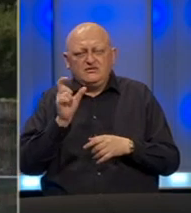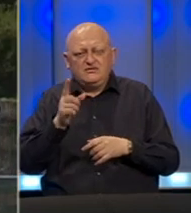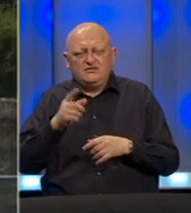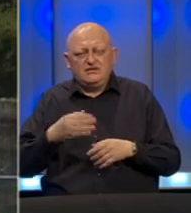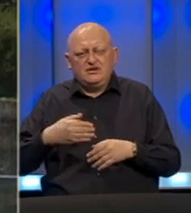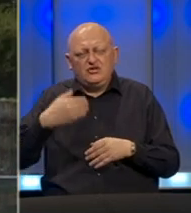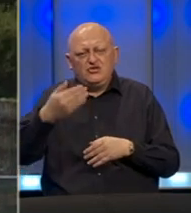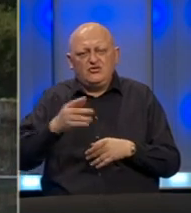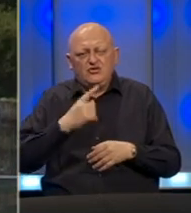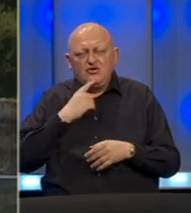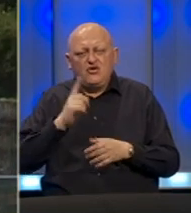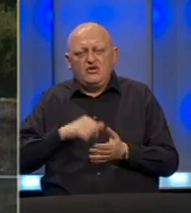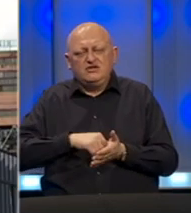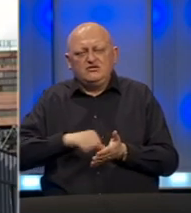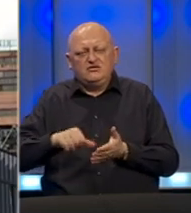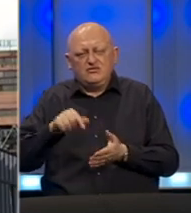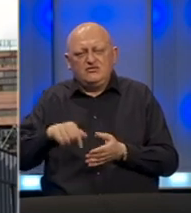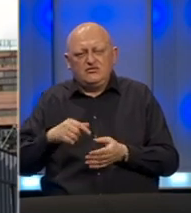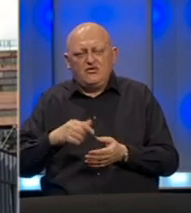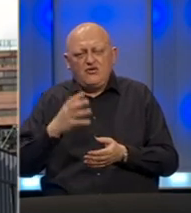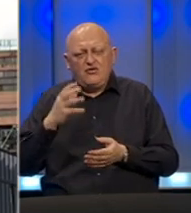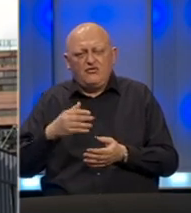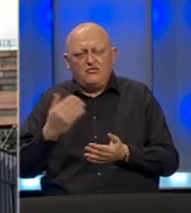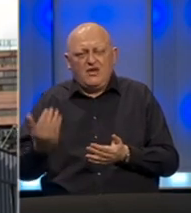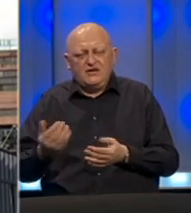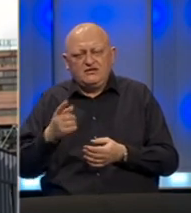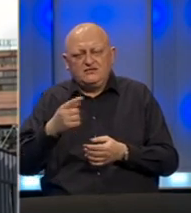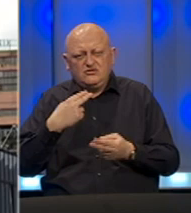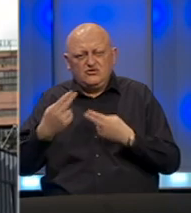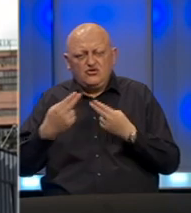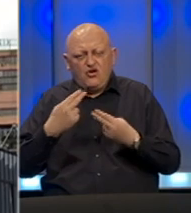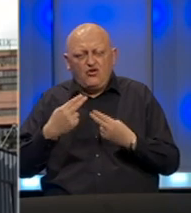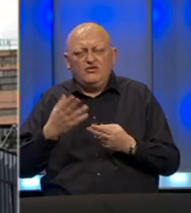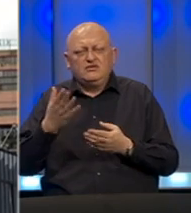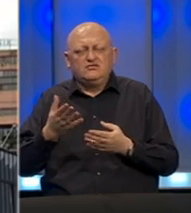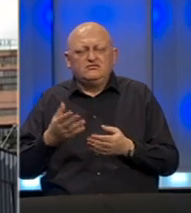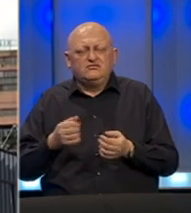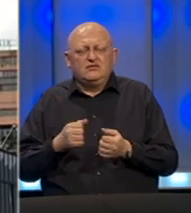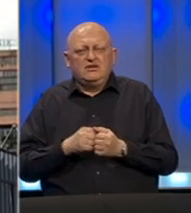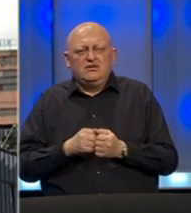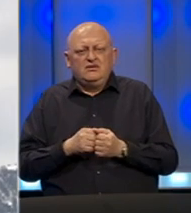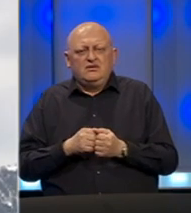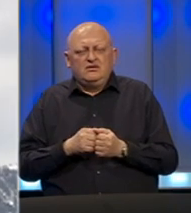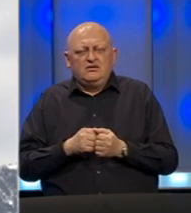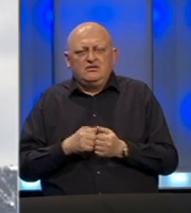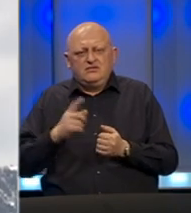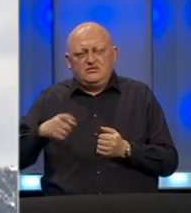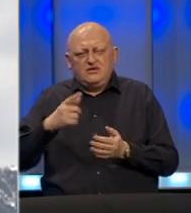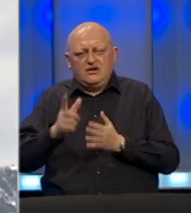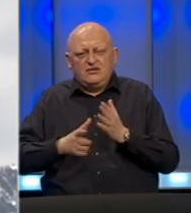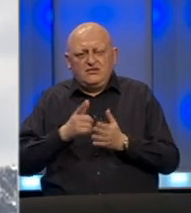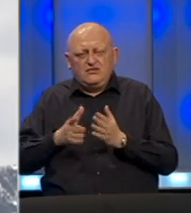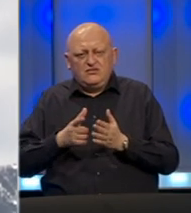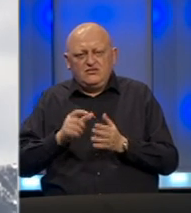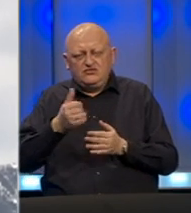dodaci koji im nisu isplaćeni na ovoj plati. I također je dogovoreno bilo, dakle, da se u narednom periodu,